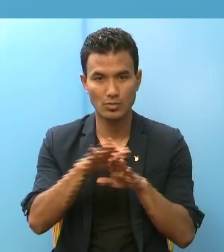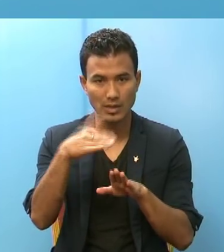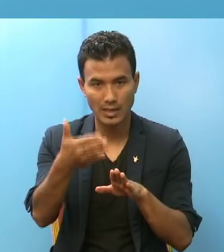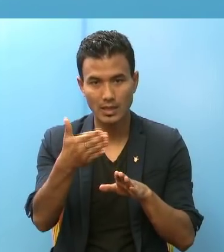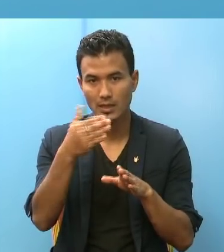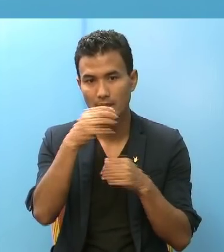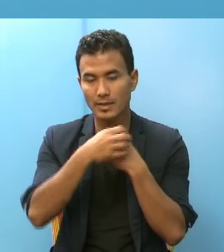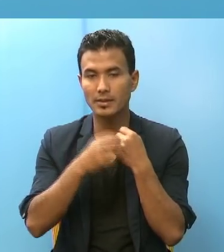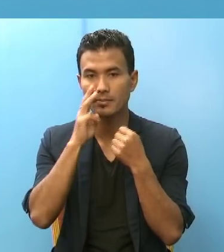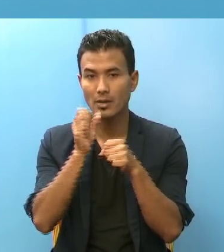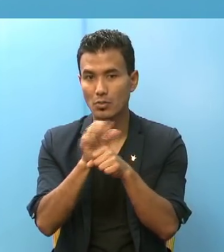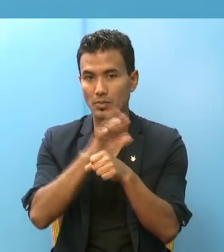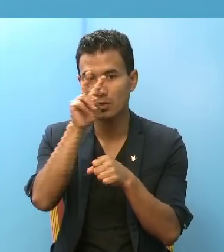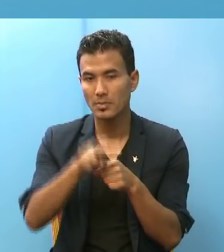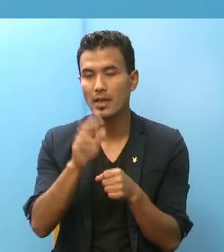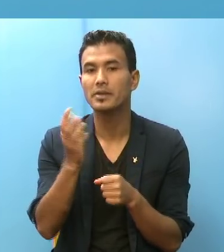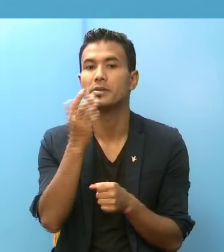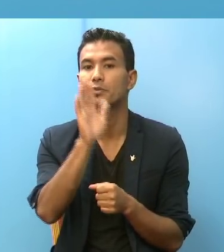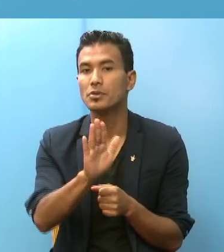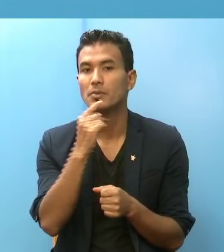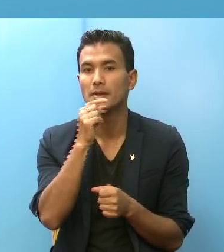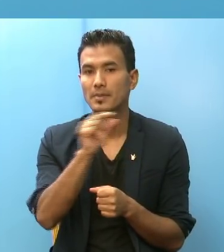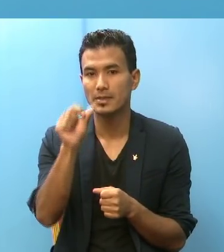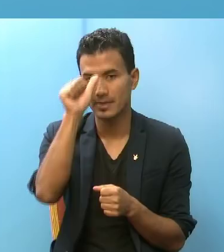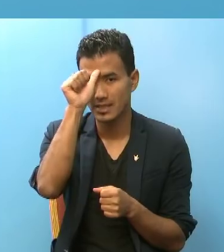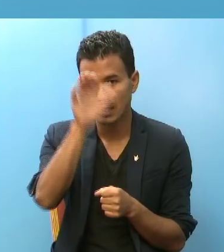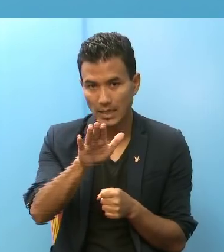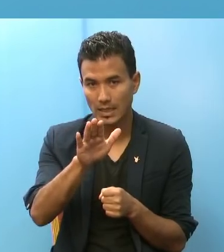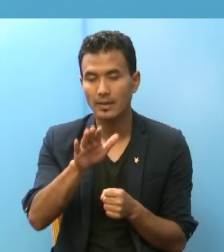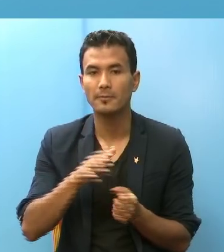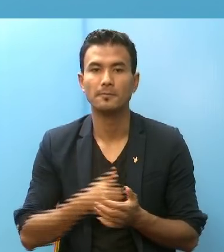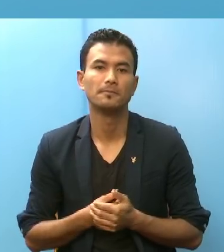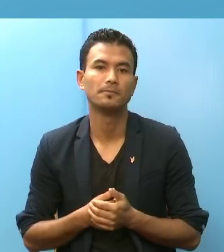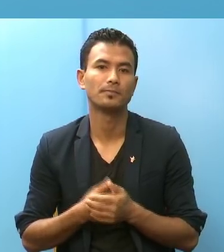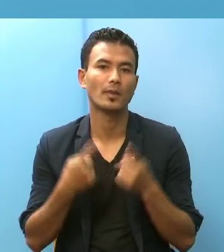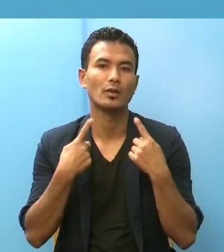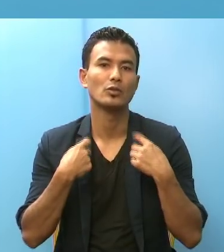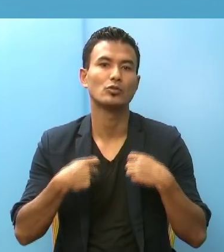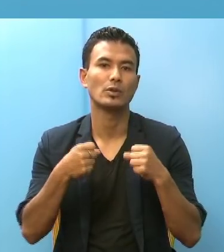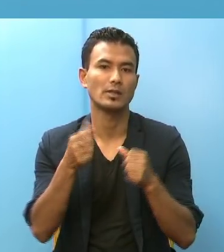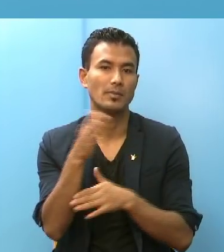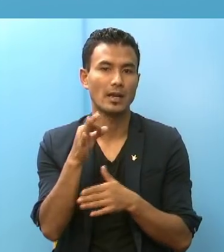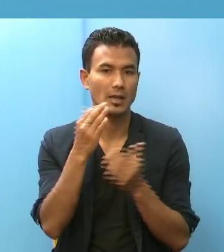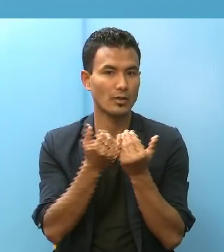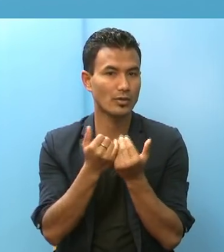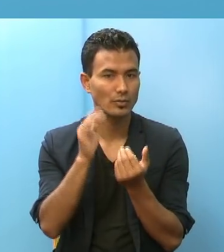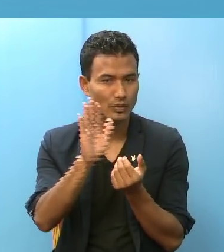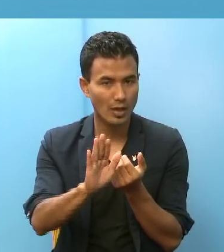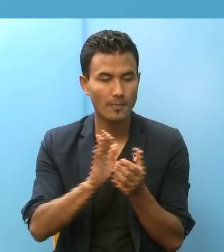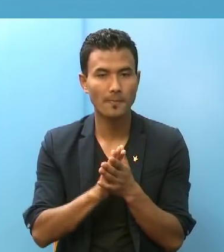गराउदे आको छा